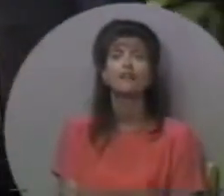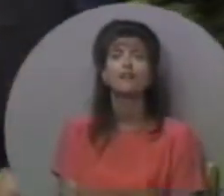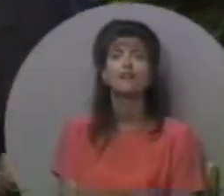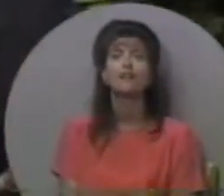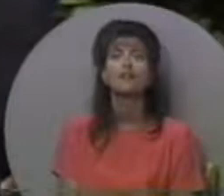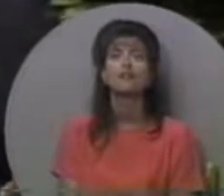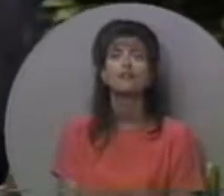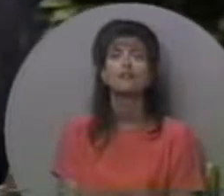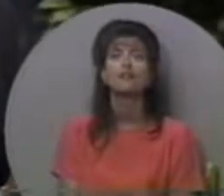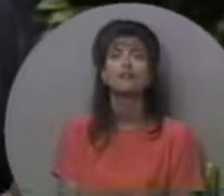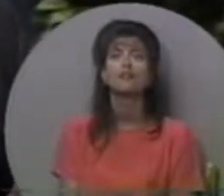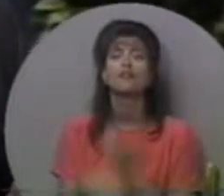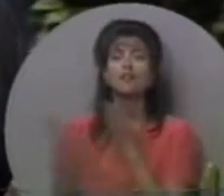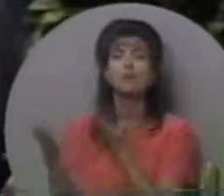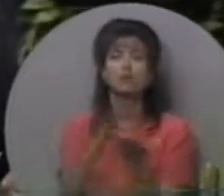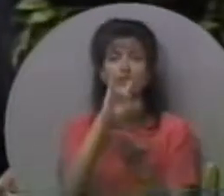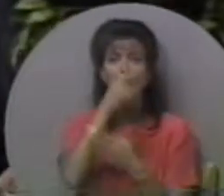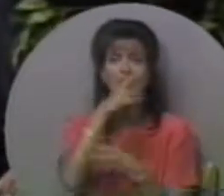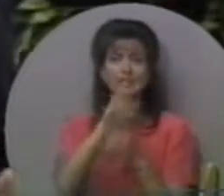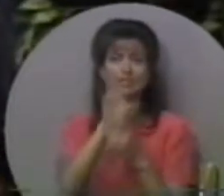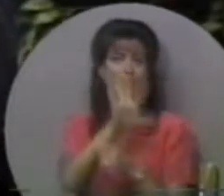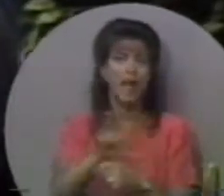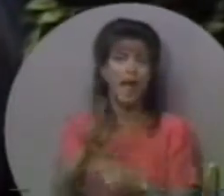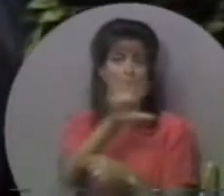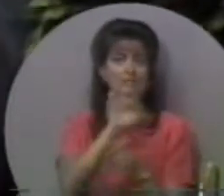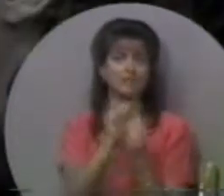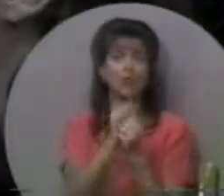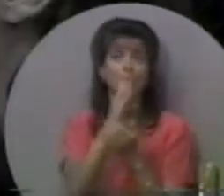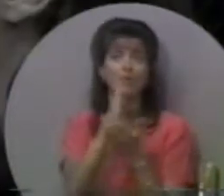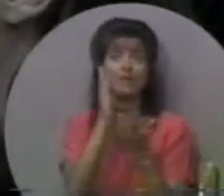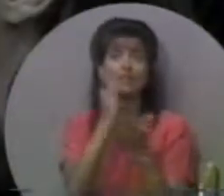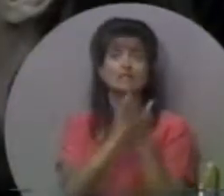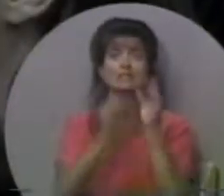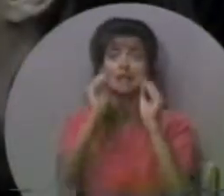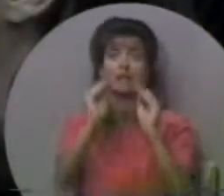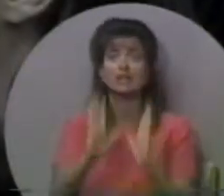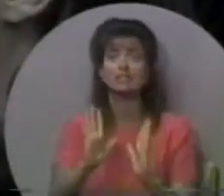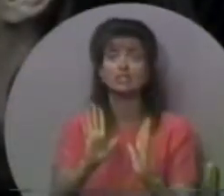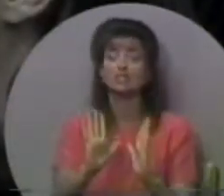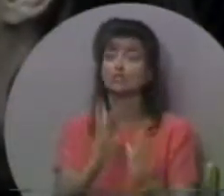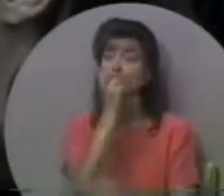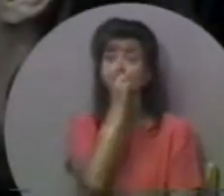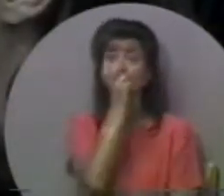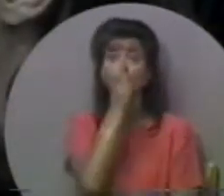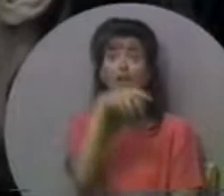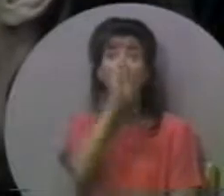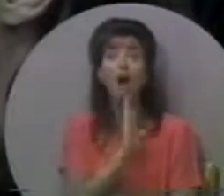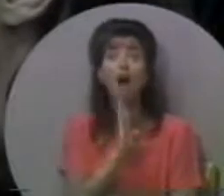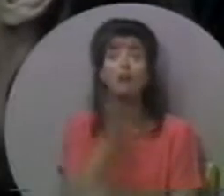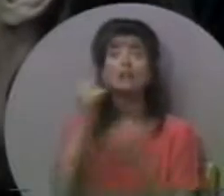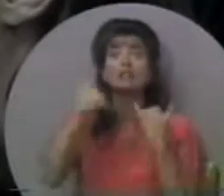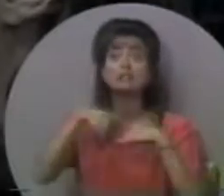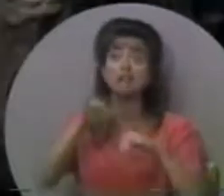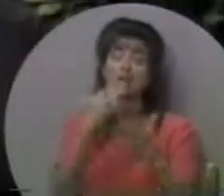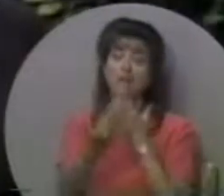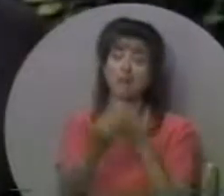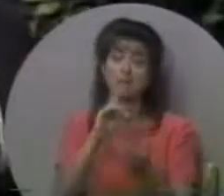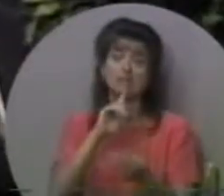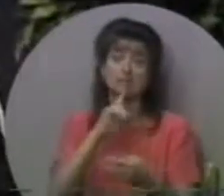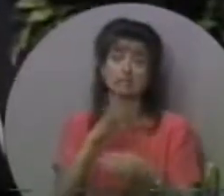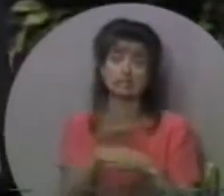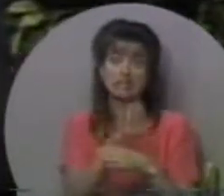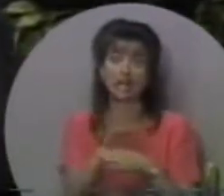Вони підправляють своїх дітей в атмосферу, де вчителі навіть не вірять в